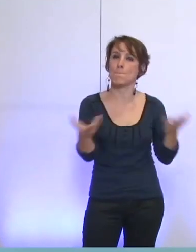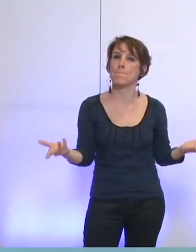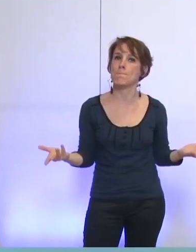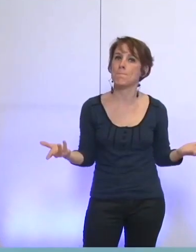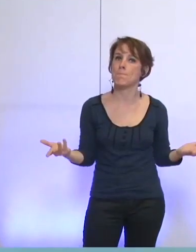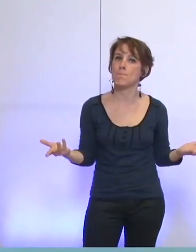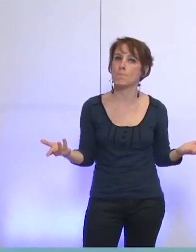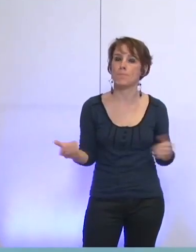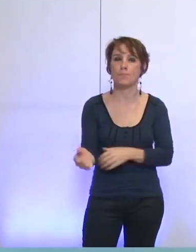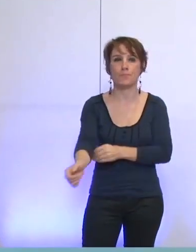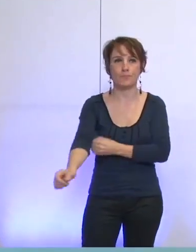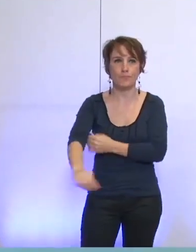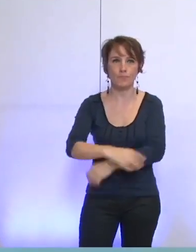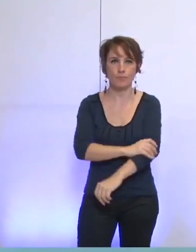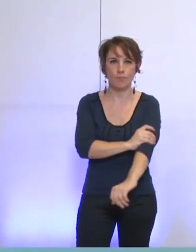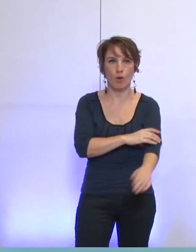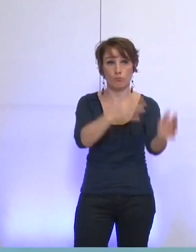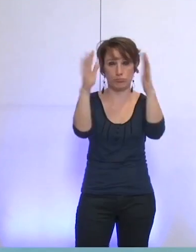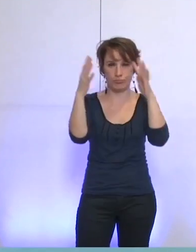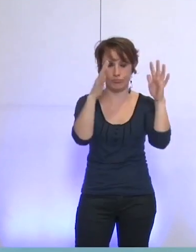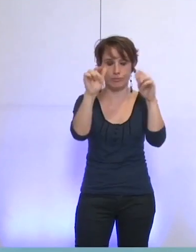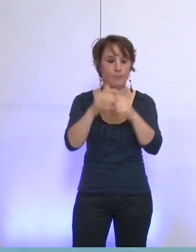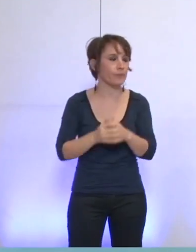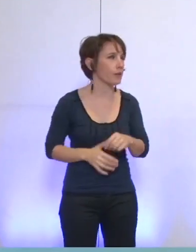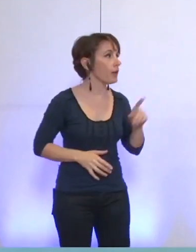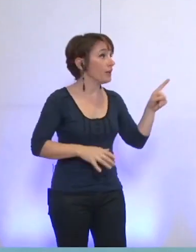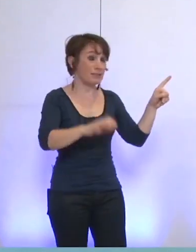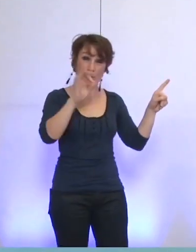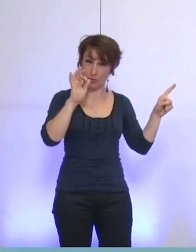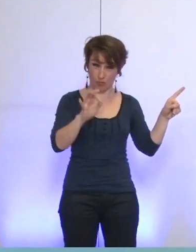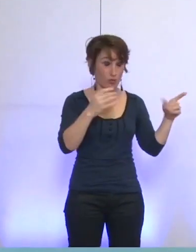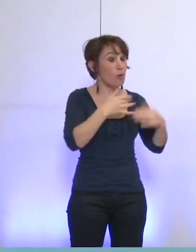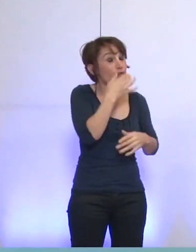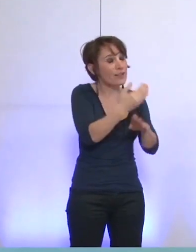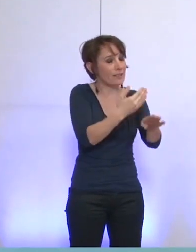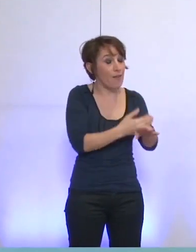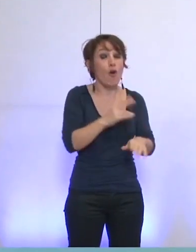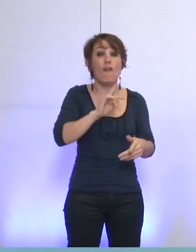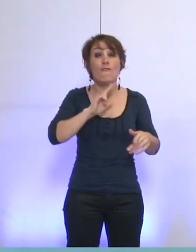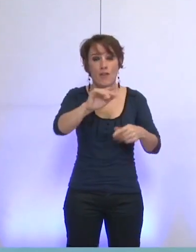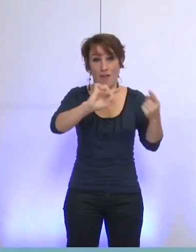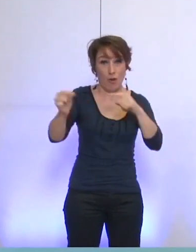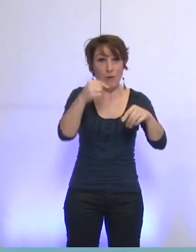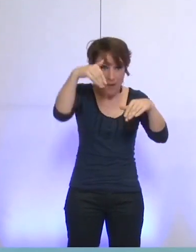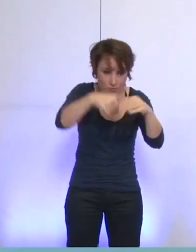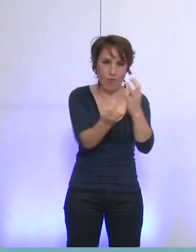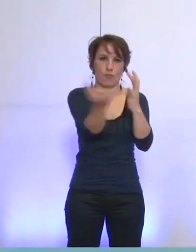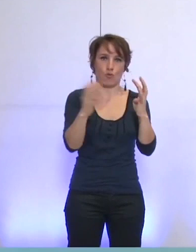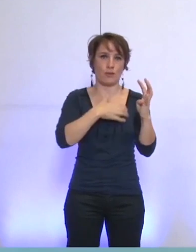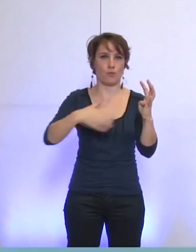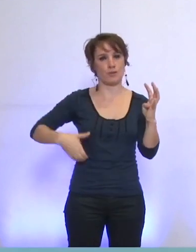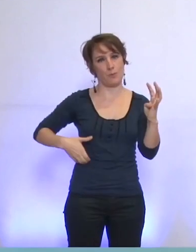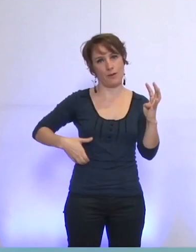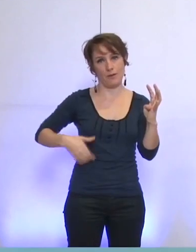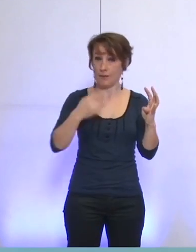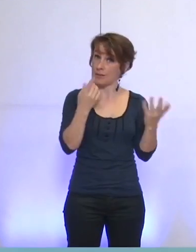Parce qu'ainsi que nous l'avons dit juste avant, ce débat va avoir lieu dans le cadre du Conseil municipal et que ces questions-là et l'ensemble